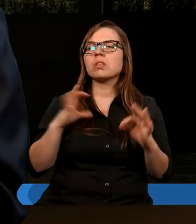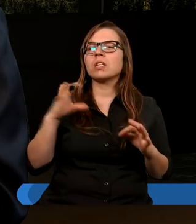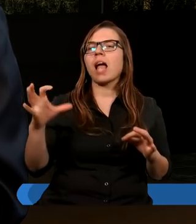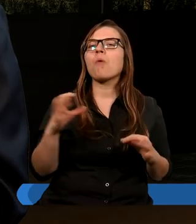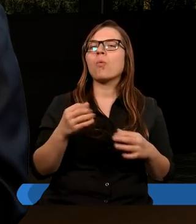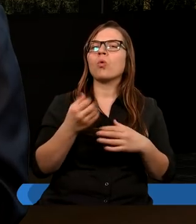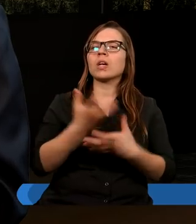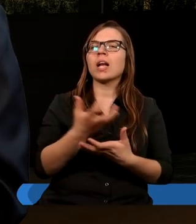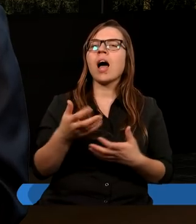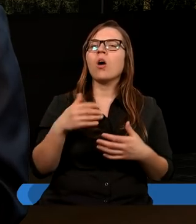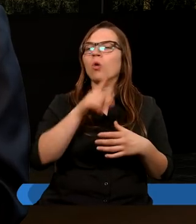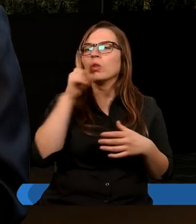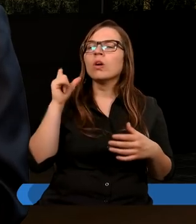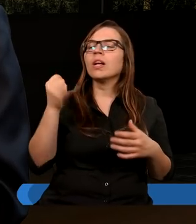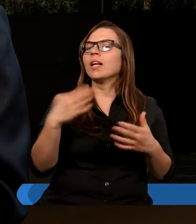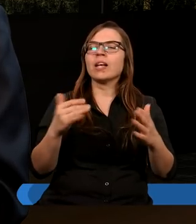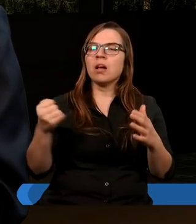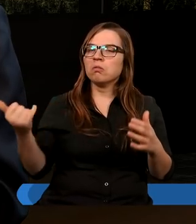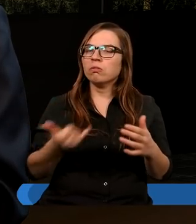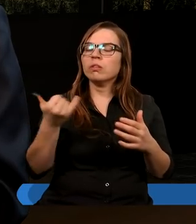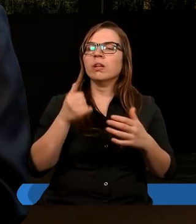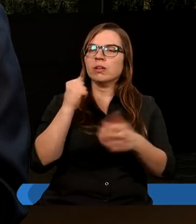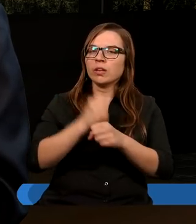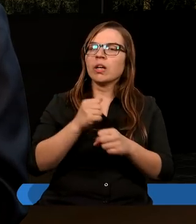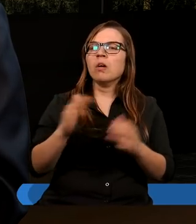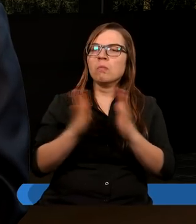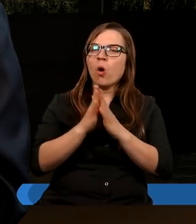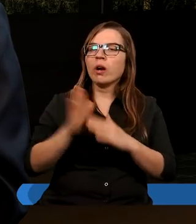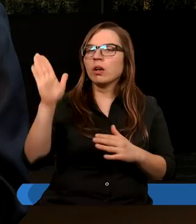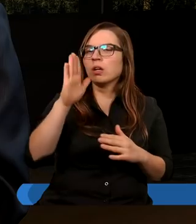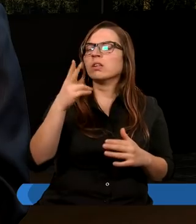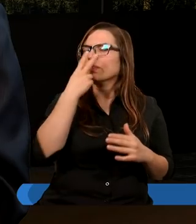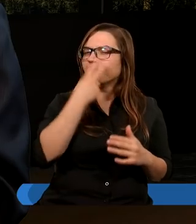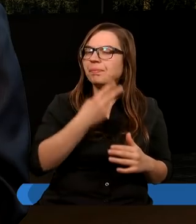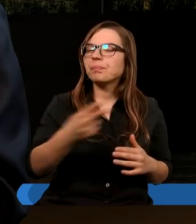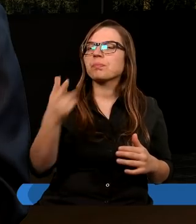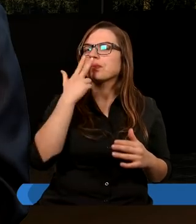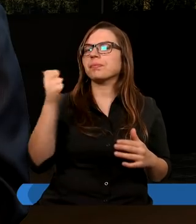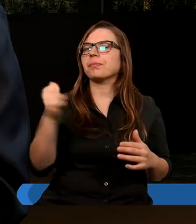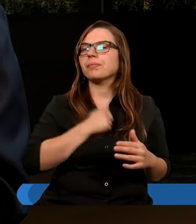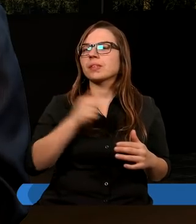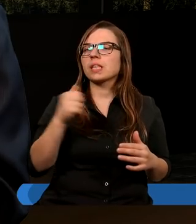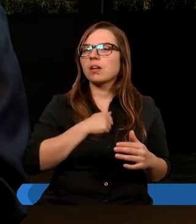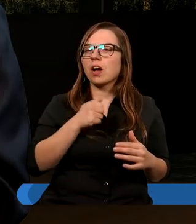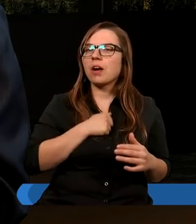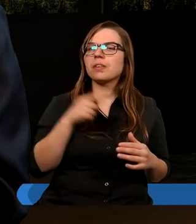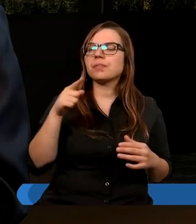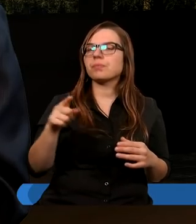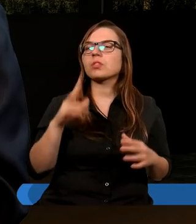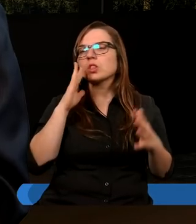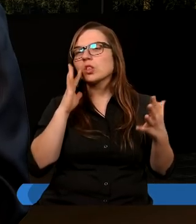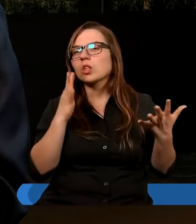ludowi i nieustannie modlący się do Boga, ujrzał wyraźnie w widzeniu za dnia